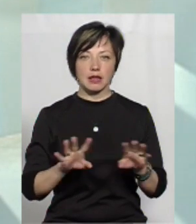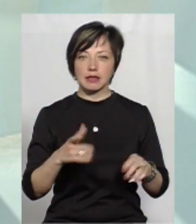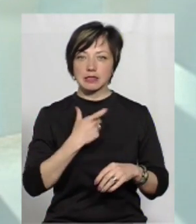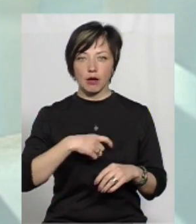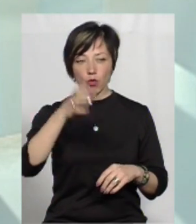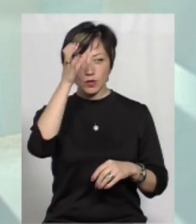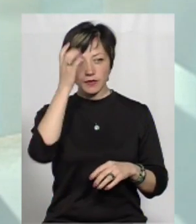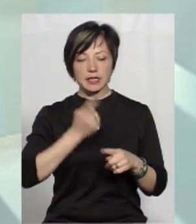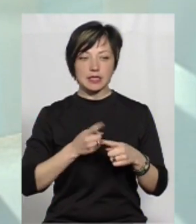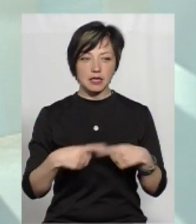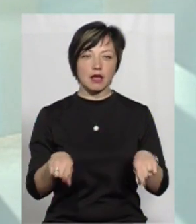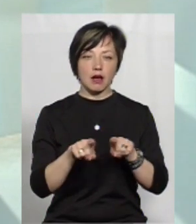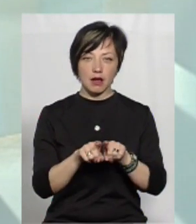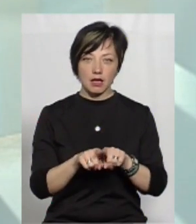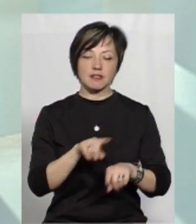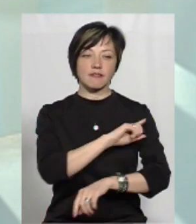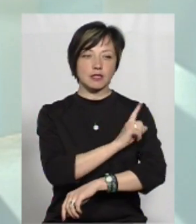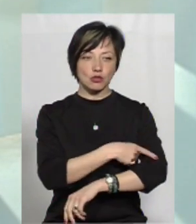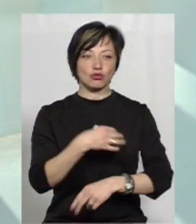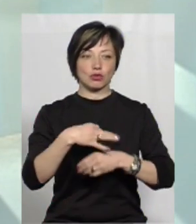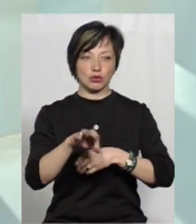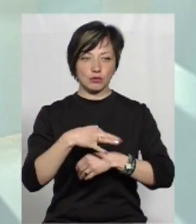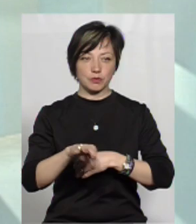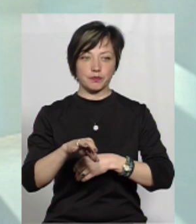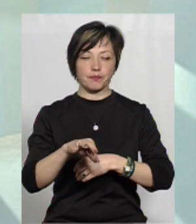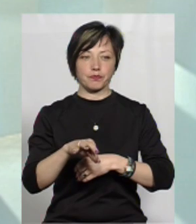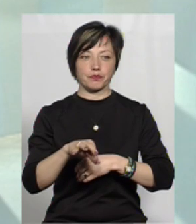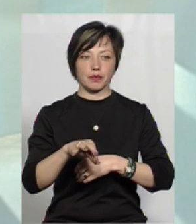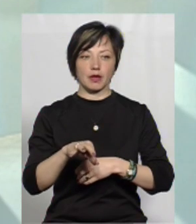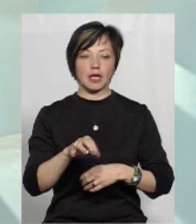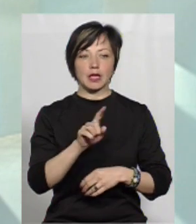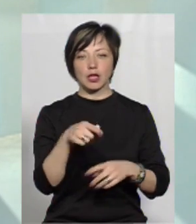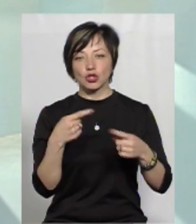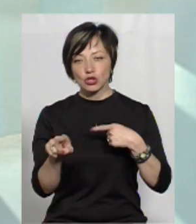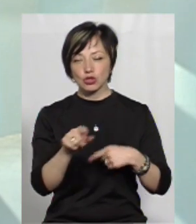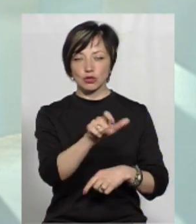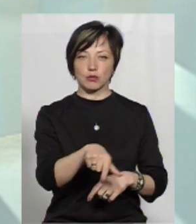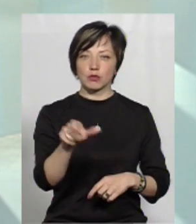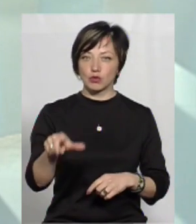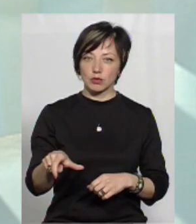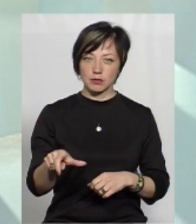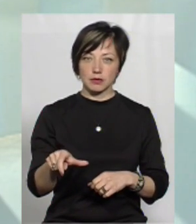самоосвіта, а це якраз фізична розправа над іншими